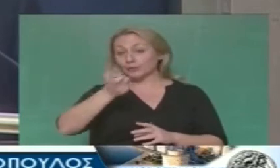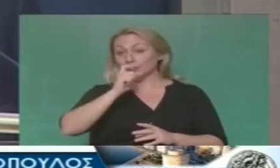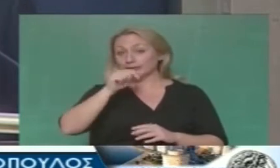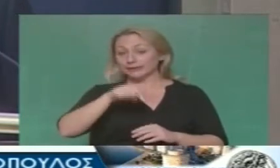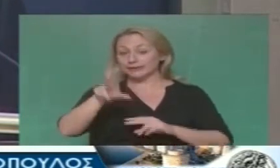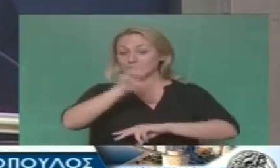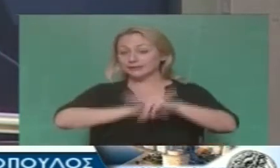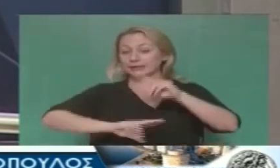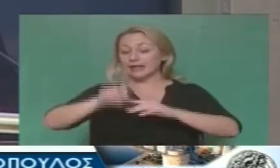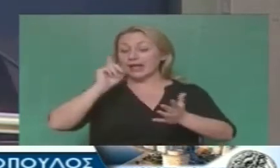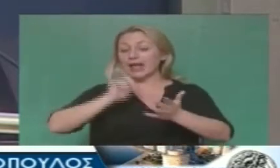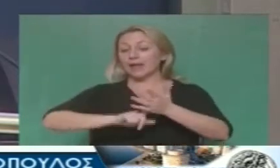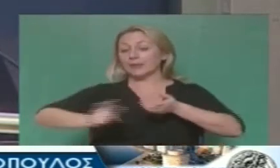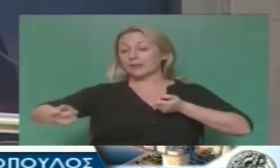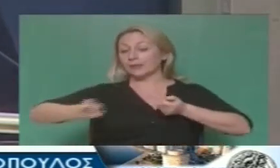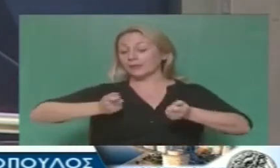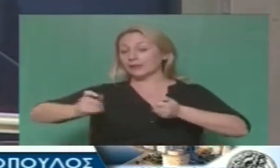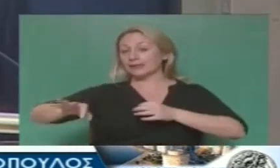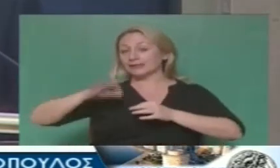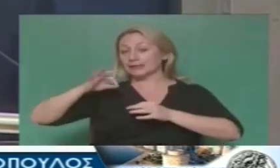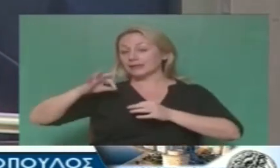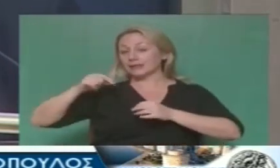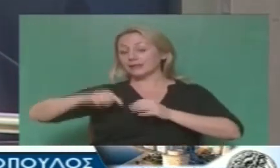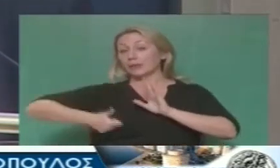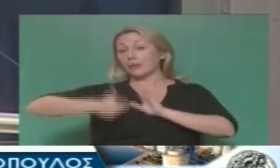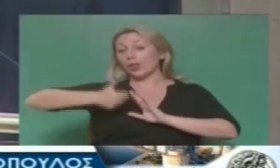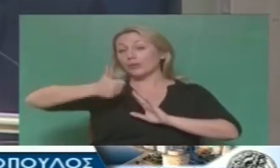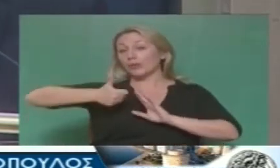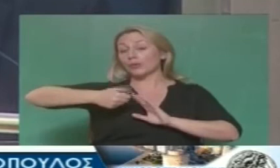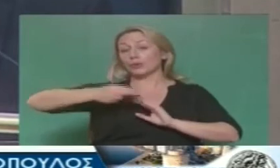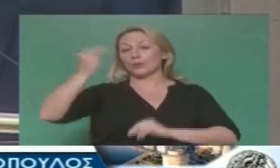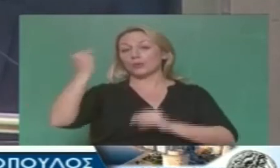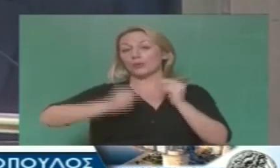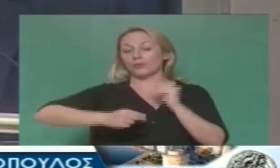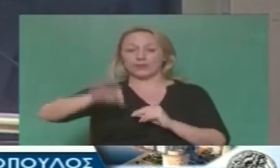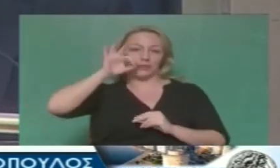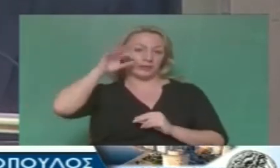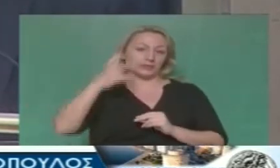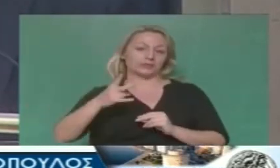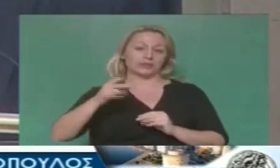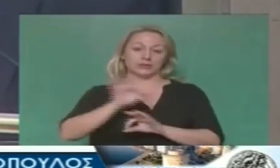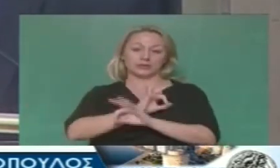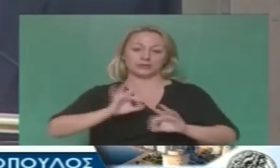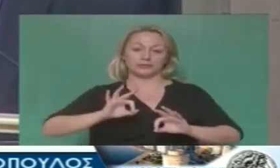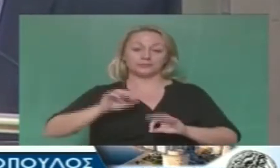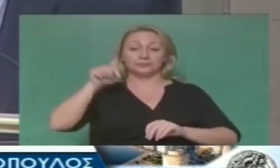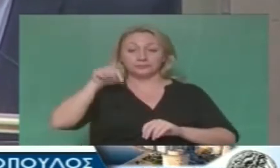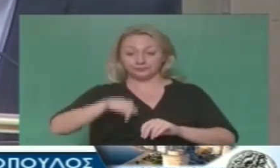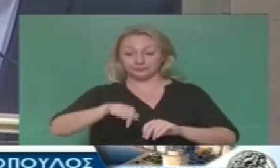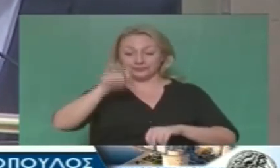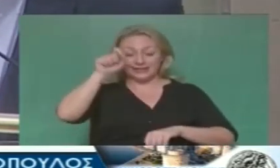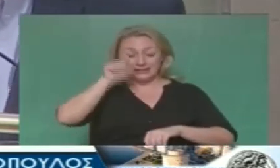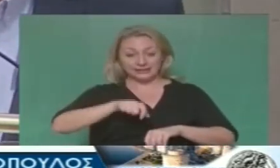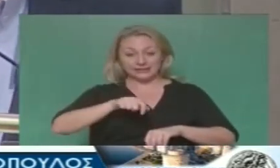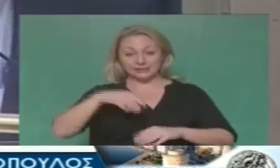αυτή η συζήτηση ενώ έπρεπε να έχει οργανωθεί ήδη από το Σεπτέμβριο ως το πρώτο ζωτικό πρόβλημα της πόλης και των πολιτών της έρχεται να γίνει